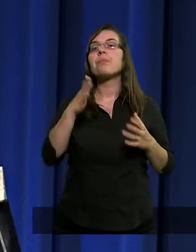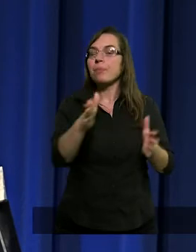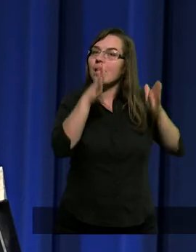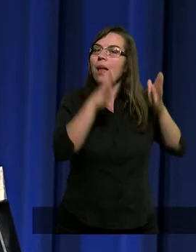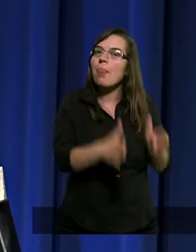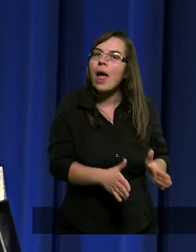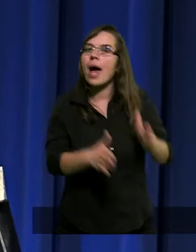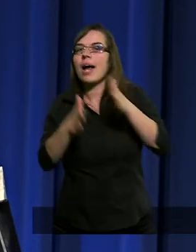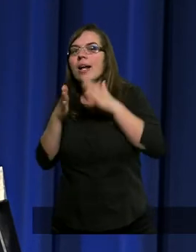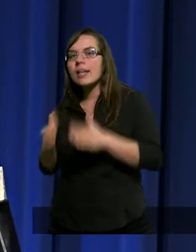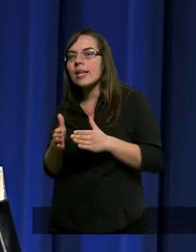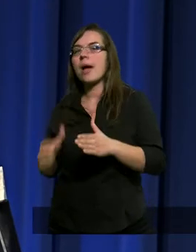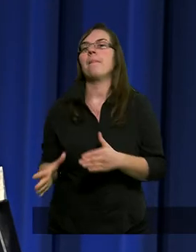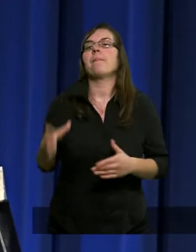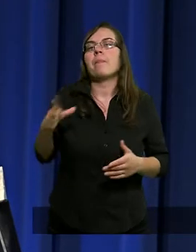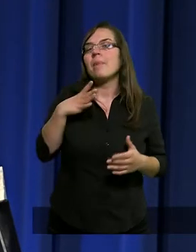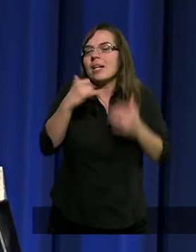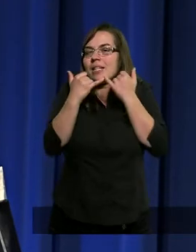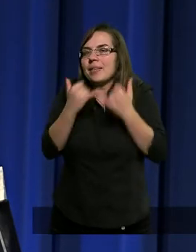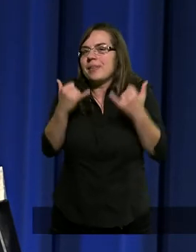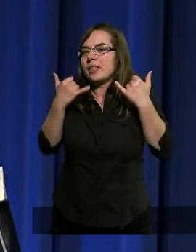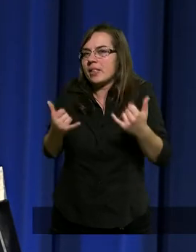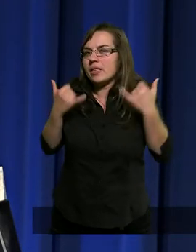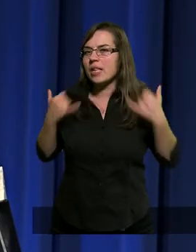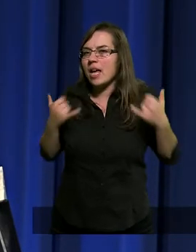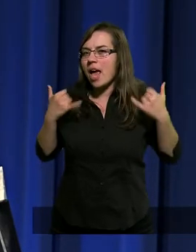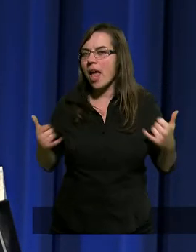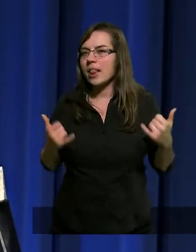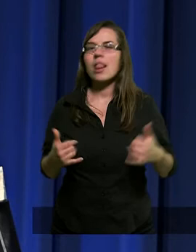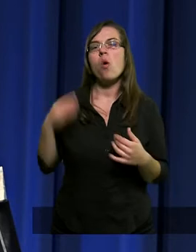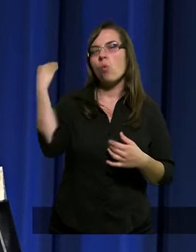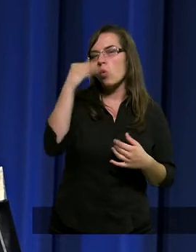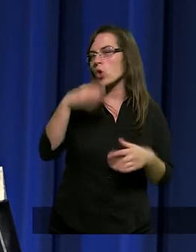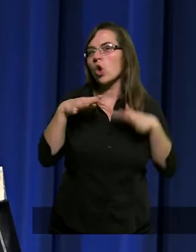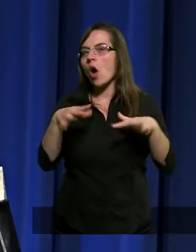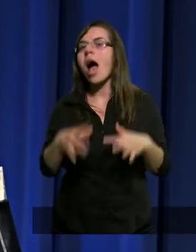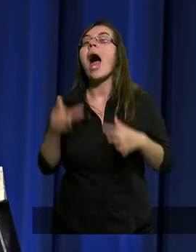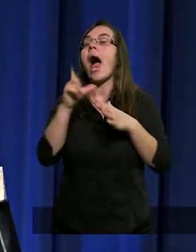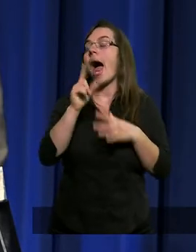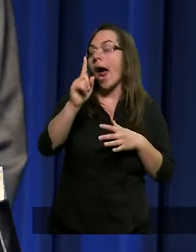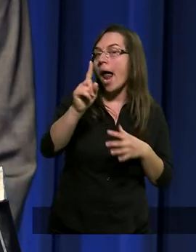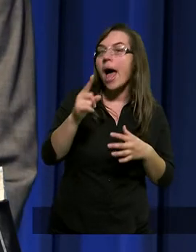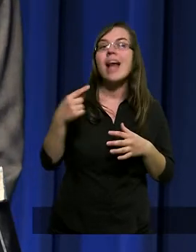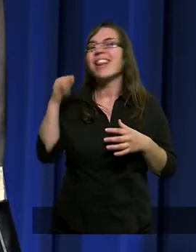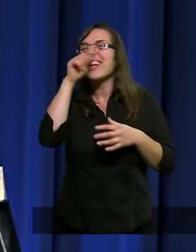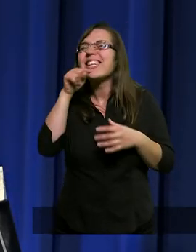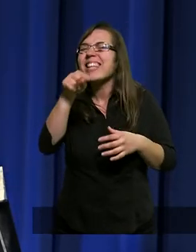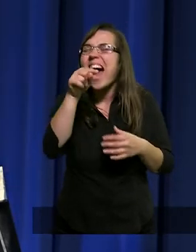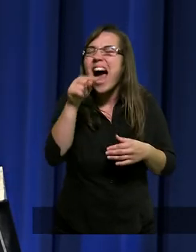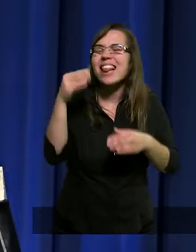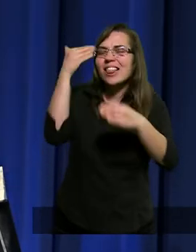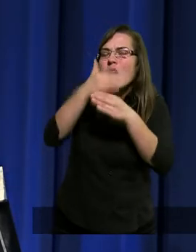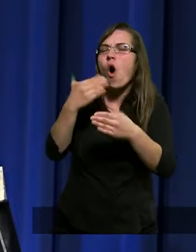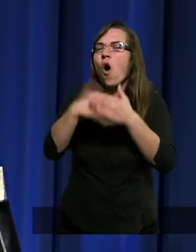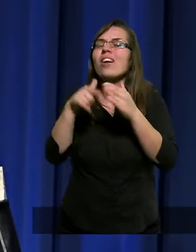Następnie byli tam inni uczniowie. Ale niestety tej nocy,